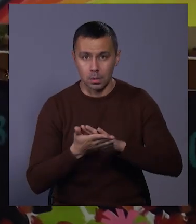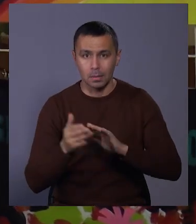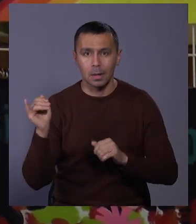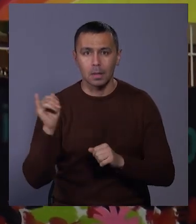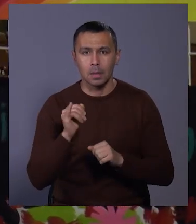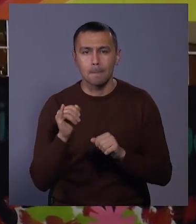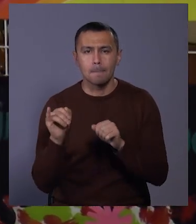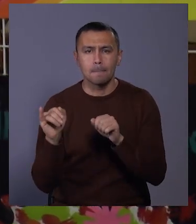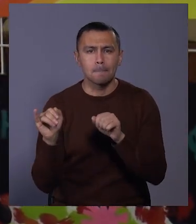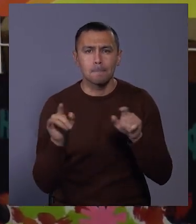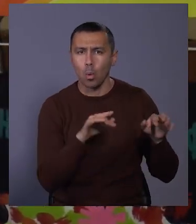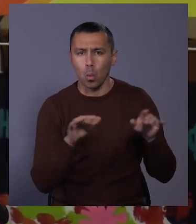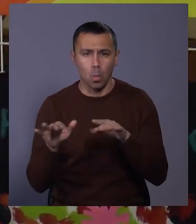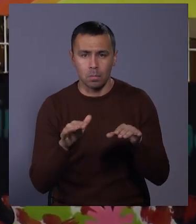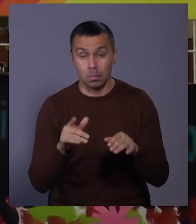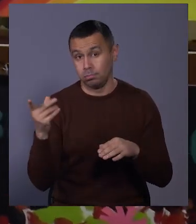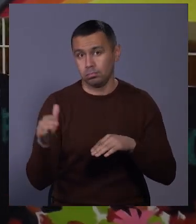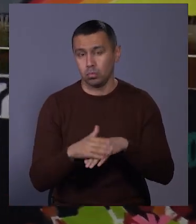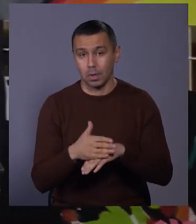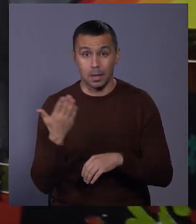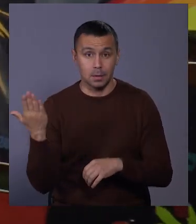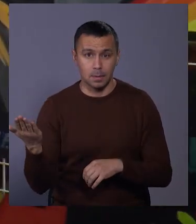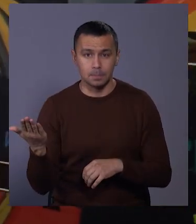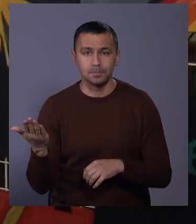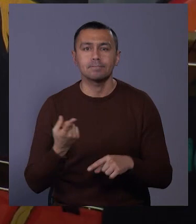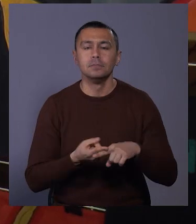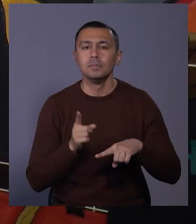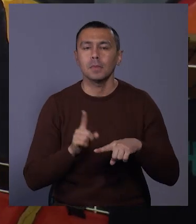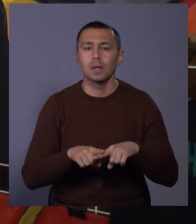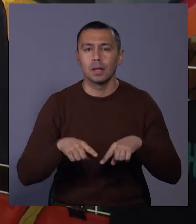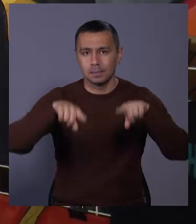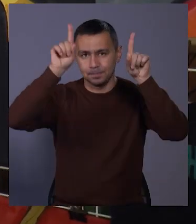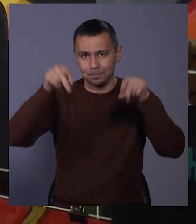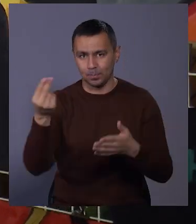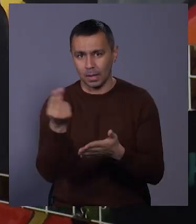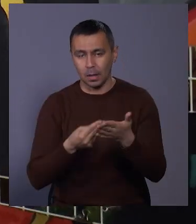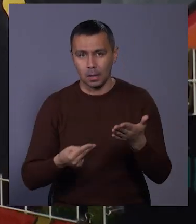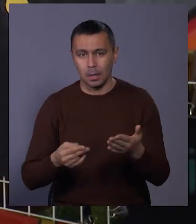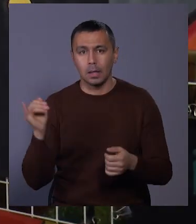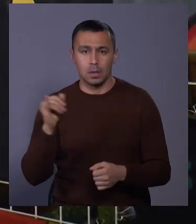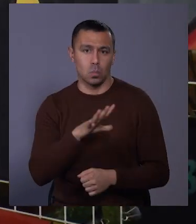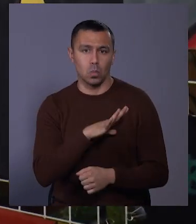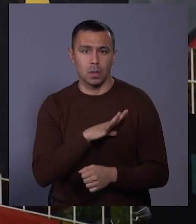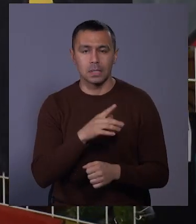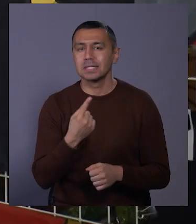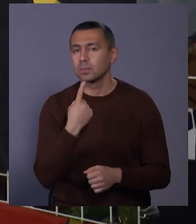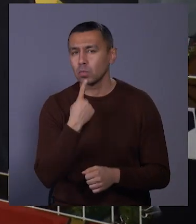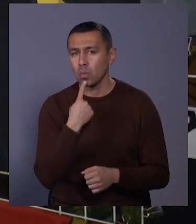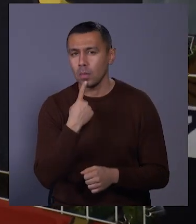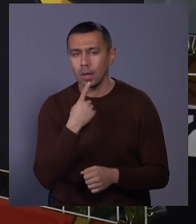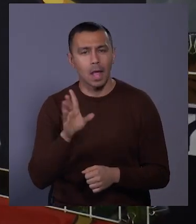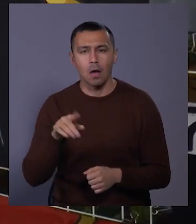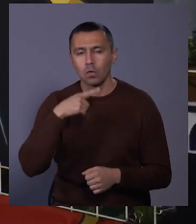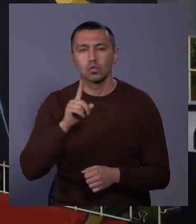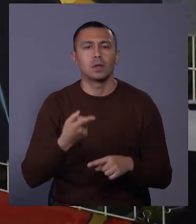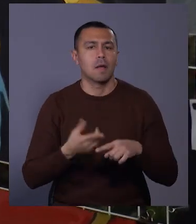порухом. І от, будь ласка, оцей твір якраз і була спроба. Я не кажу, що